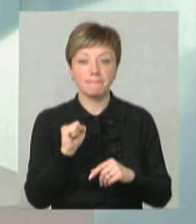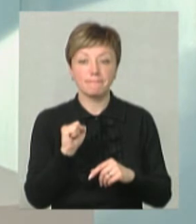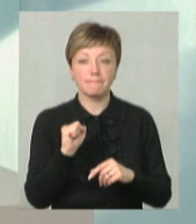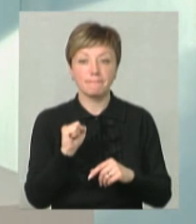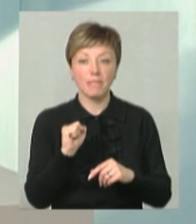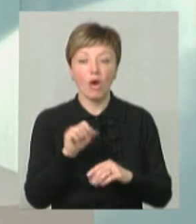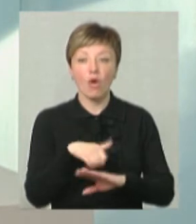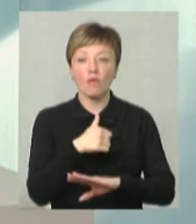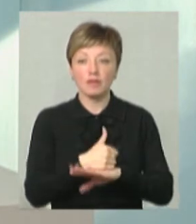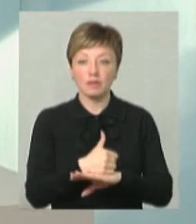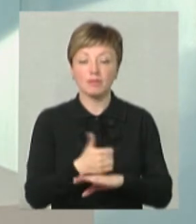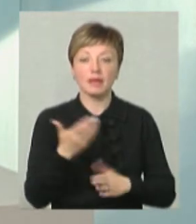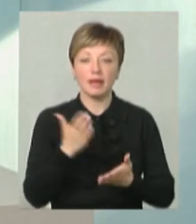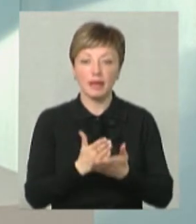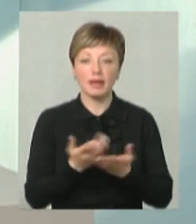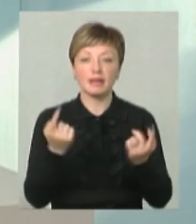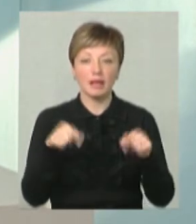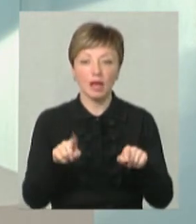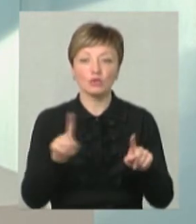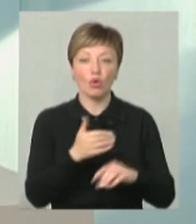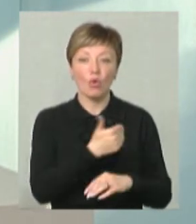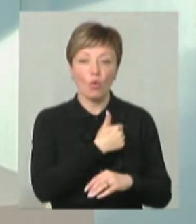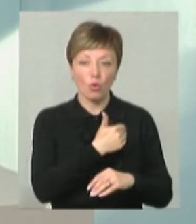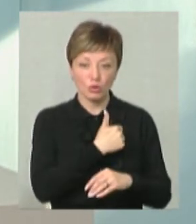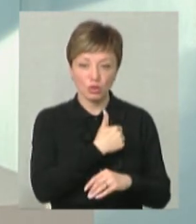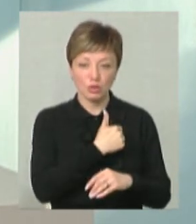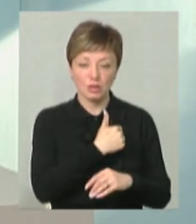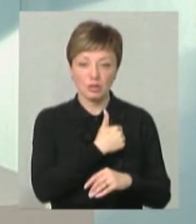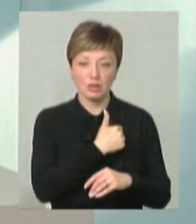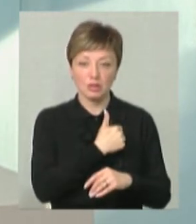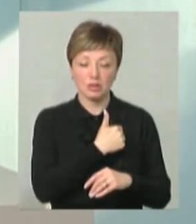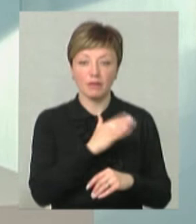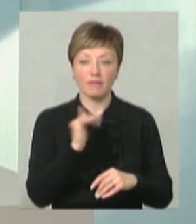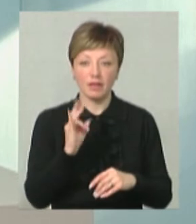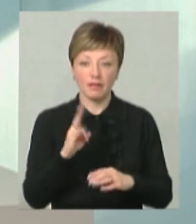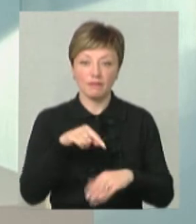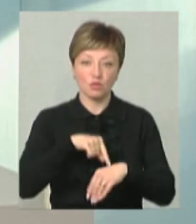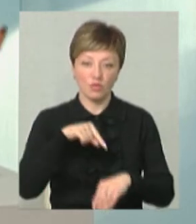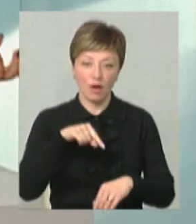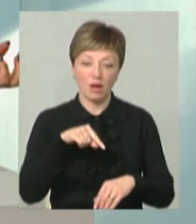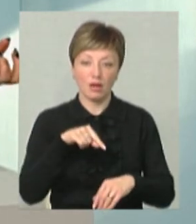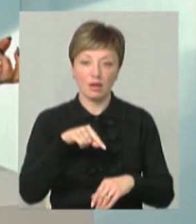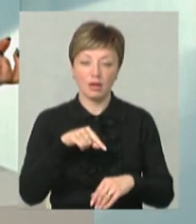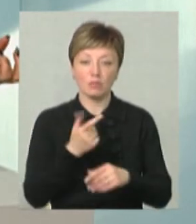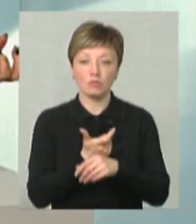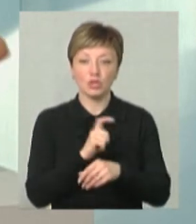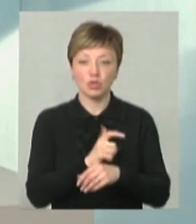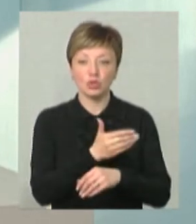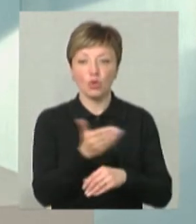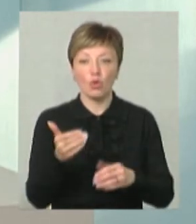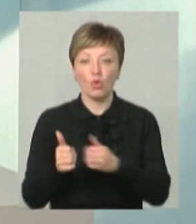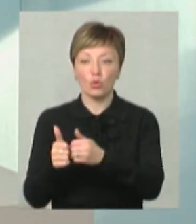І головним, напевно, є те, що він хоче, те, що він відчуває, що відчувають більшість його